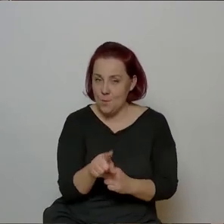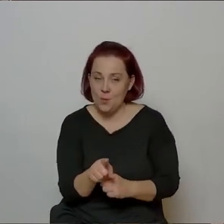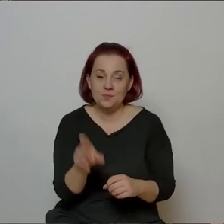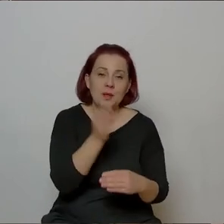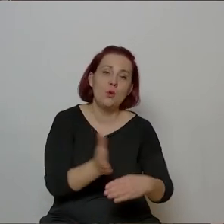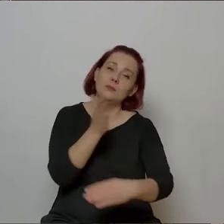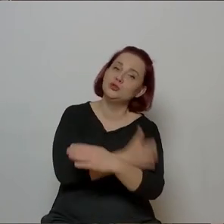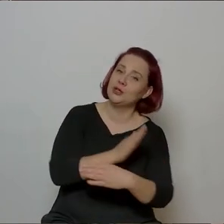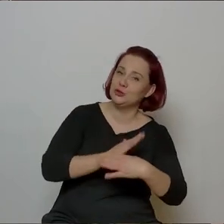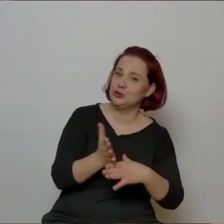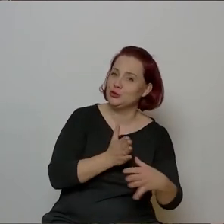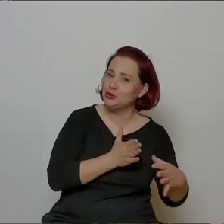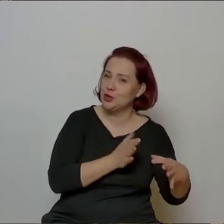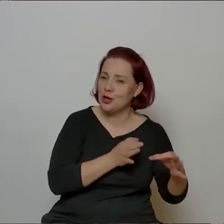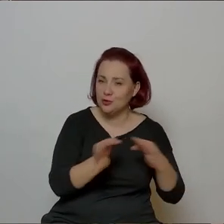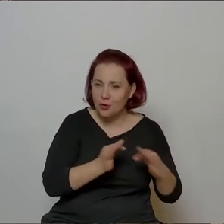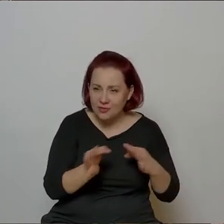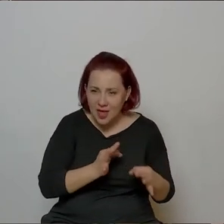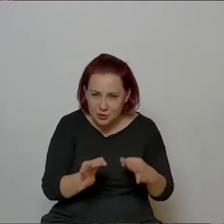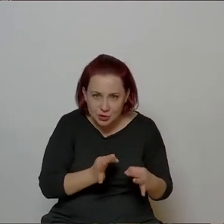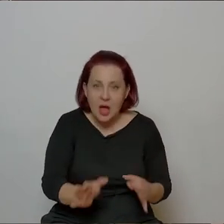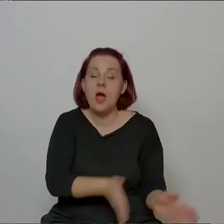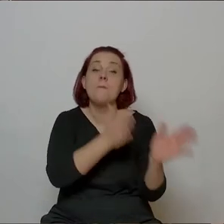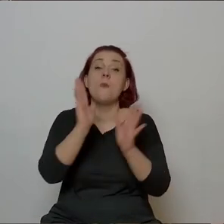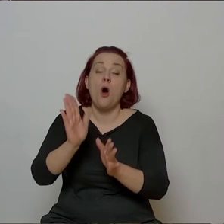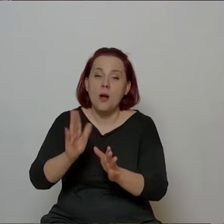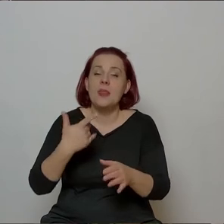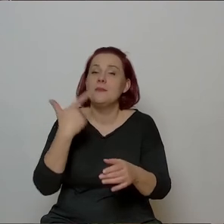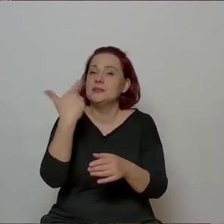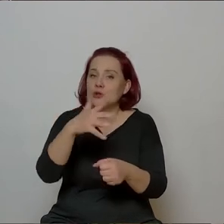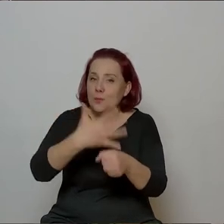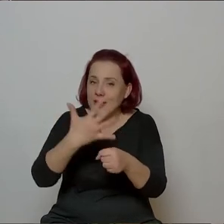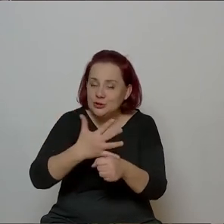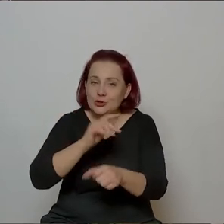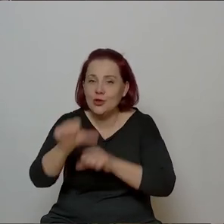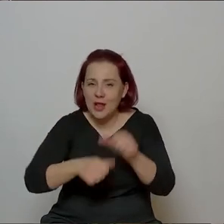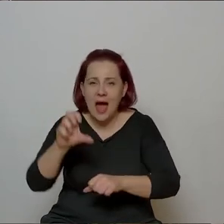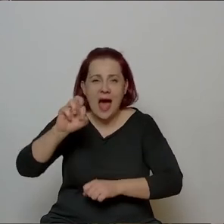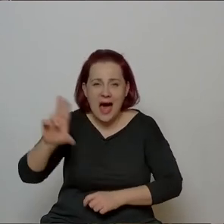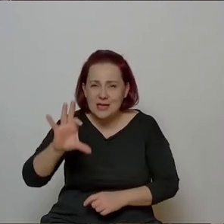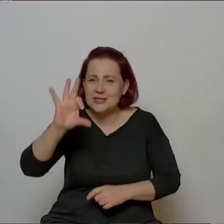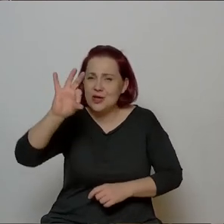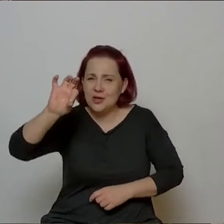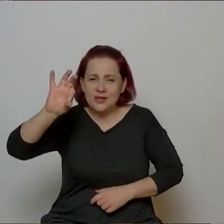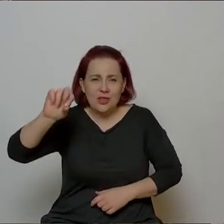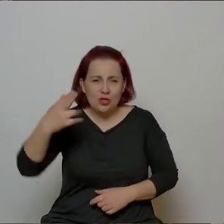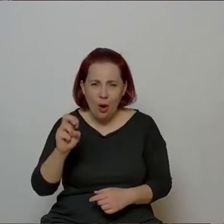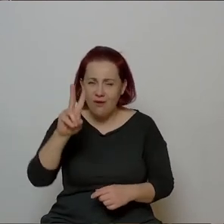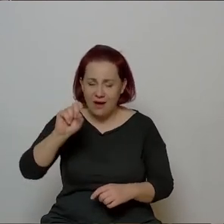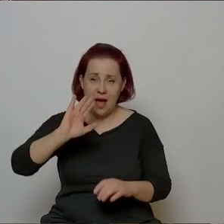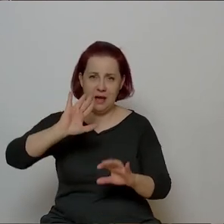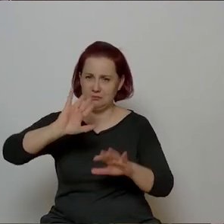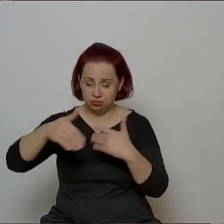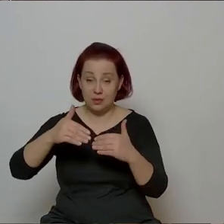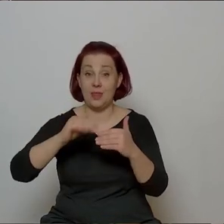średniowieczem, Ars Antiqua tak zwana, potem jest 150 lat Ars Nowa plus plus styl balladowy, potem jest 150